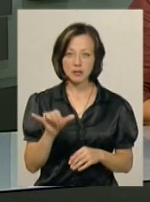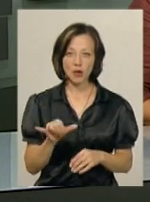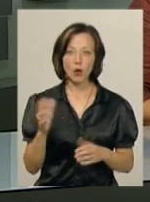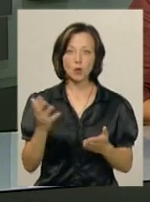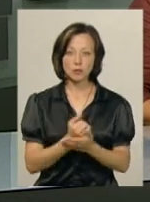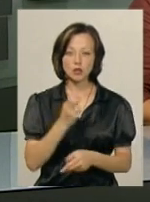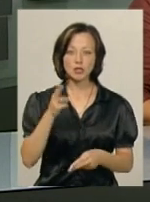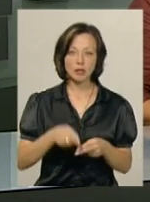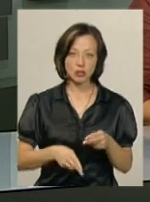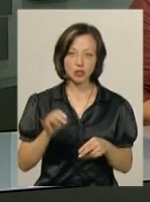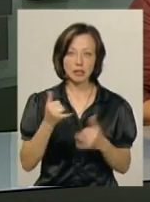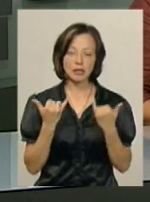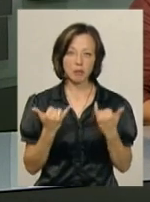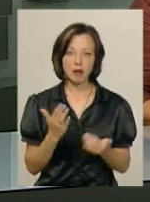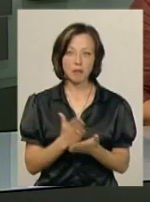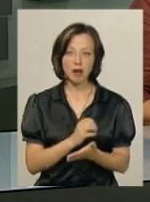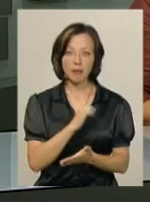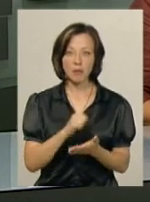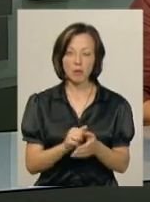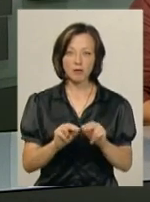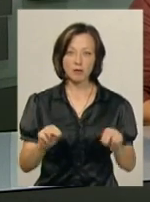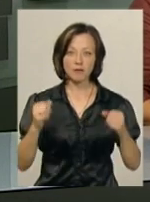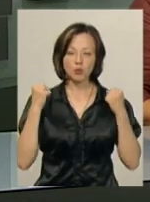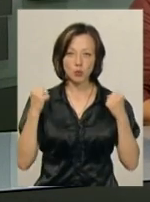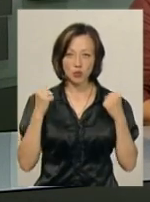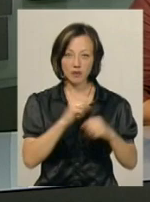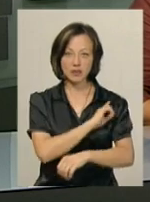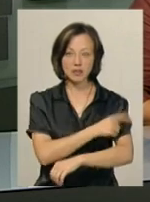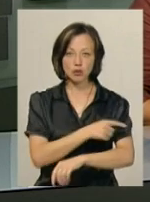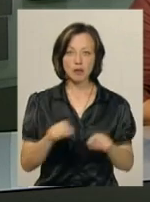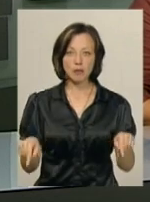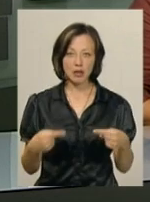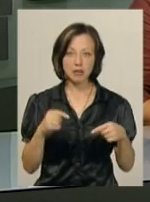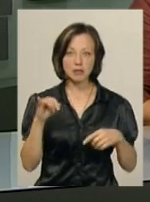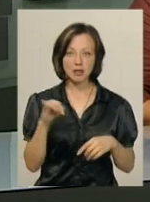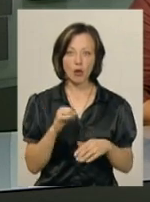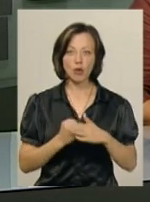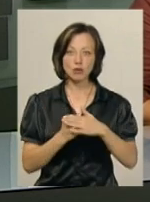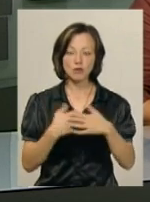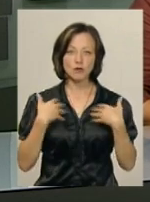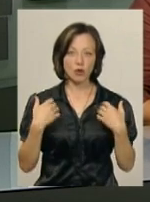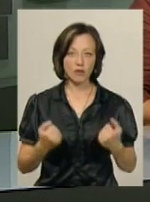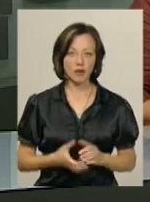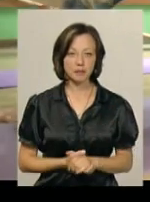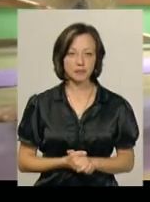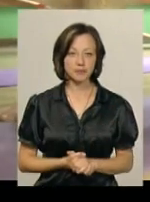успішно його закінчила і тепер має диплом викладача фізкультури, фізичної реабілітації та основ здоров'я.